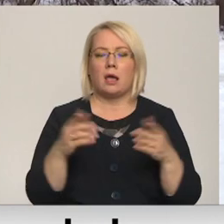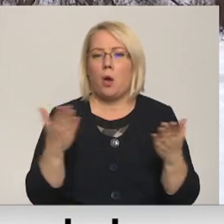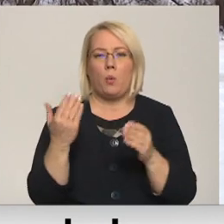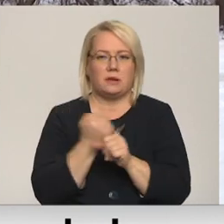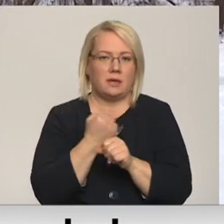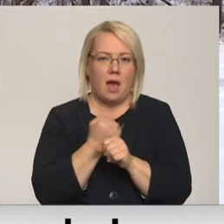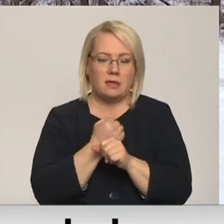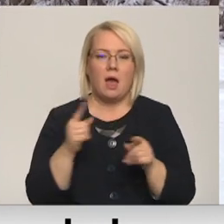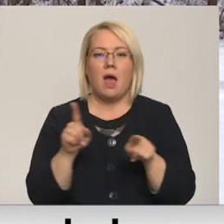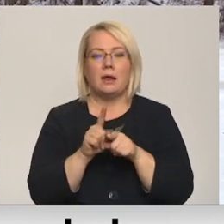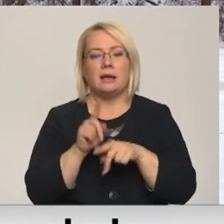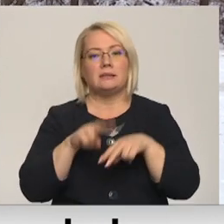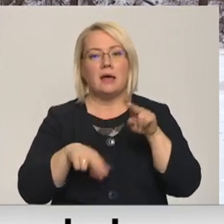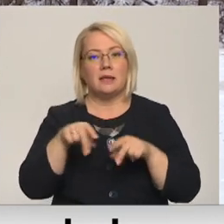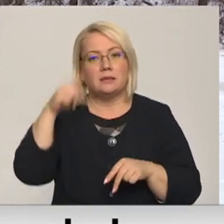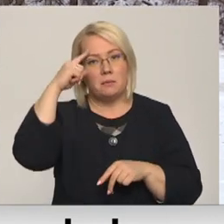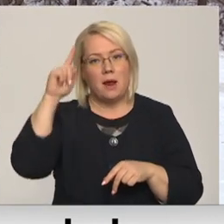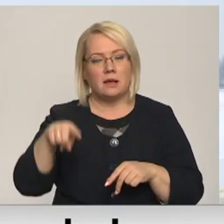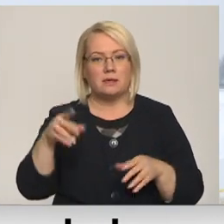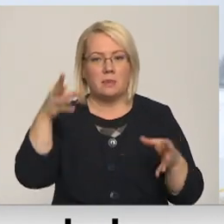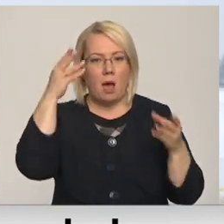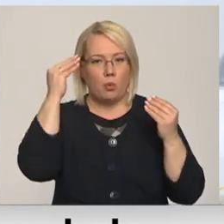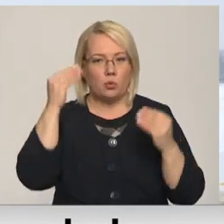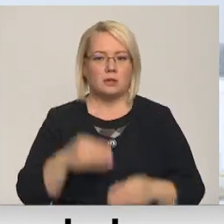Arī kādas celtniecības prasmes pieredzes apgūstam.